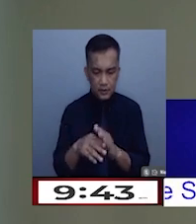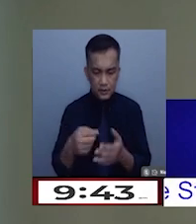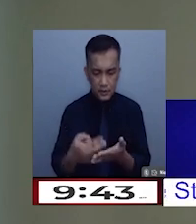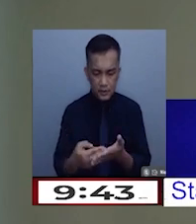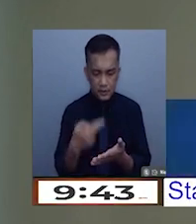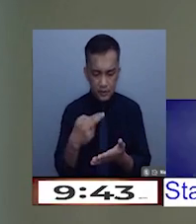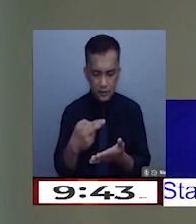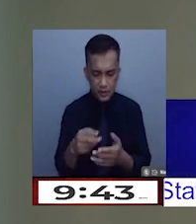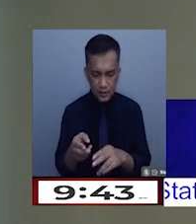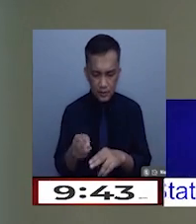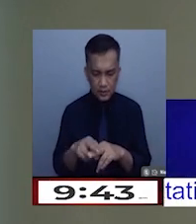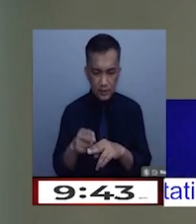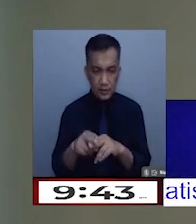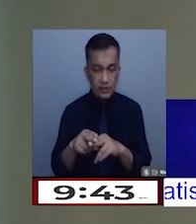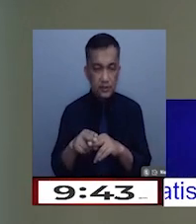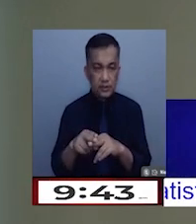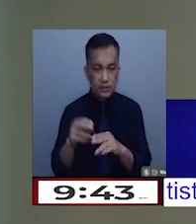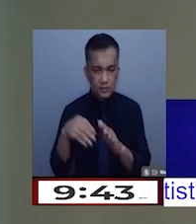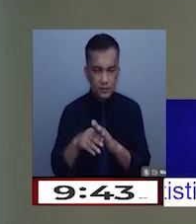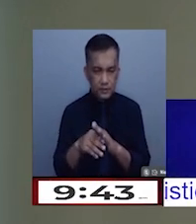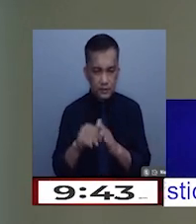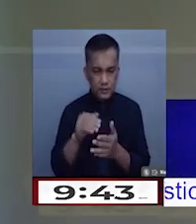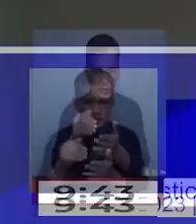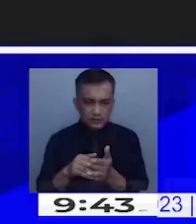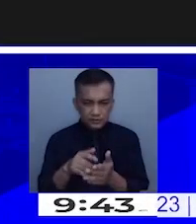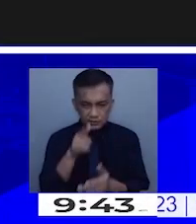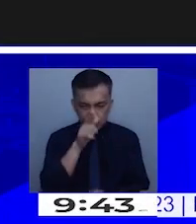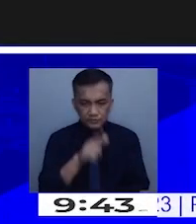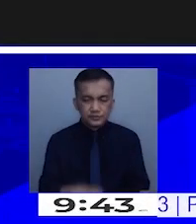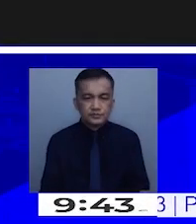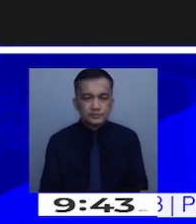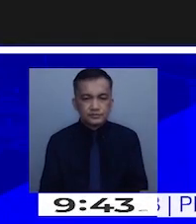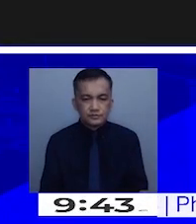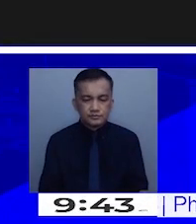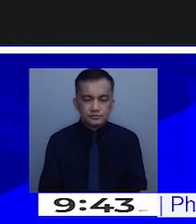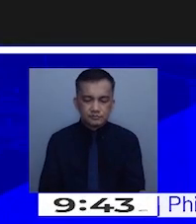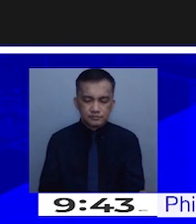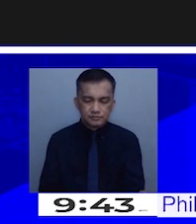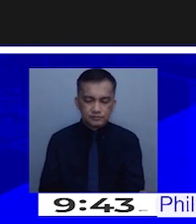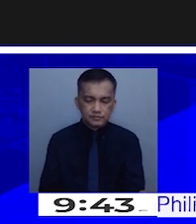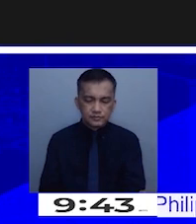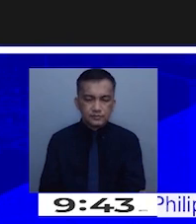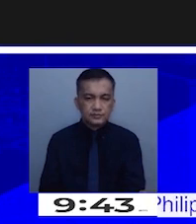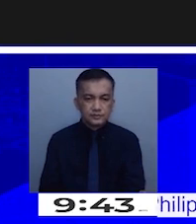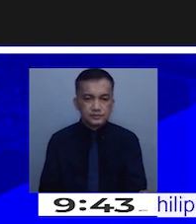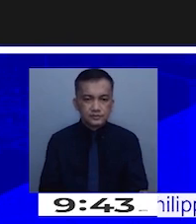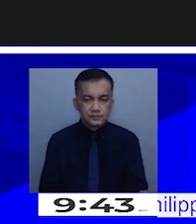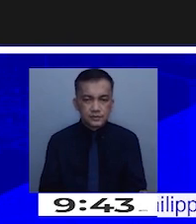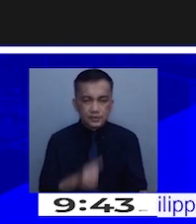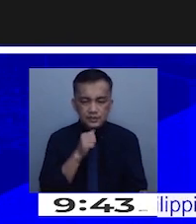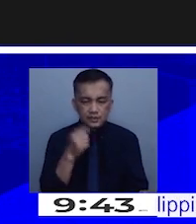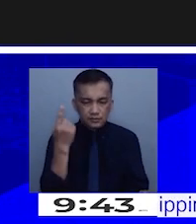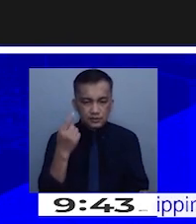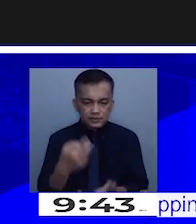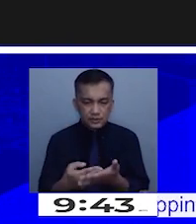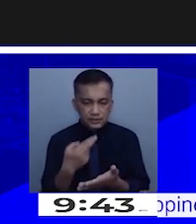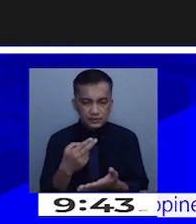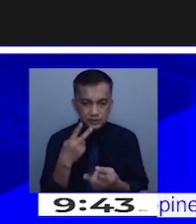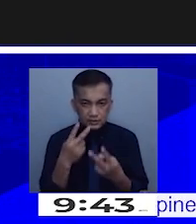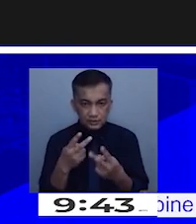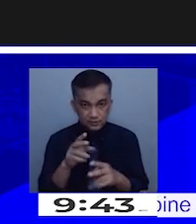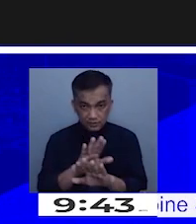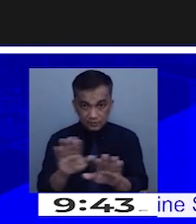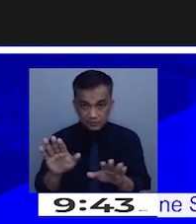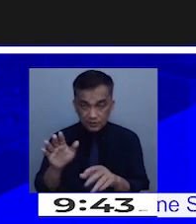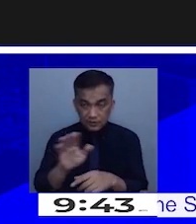sa pagtaas ng inflation sa Central Luzon? Yeah, hindi lang sa bigas, as you are aware,